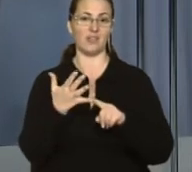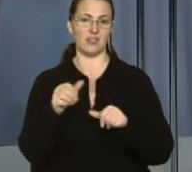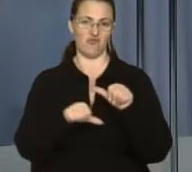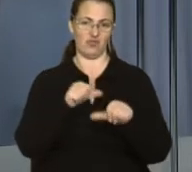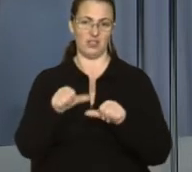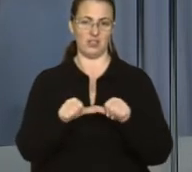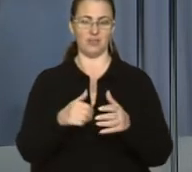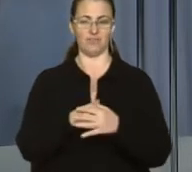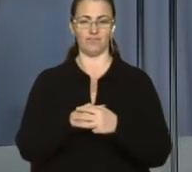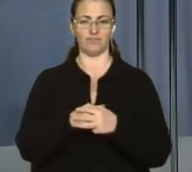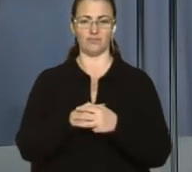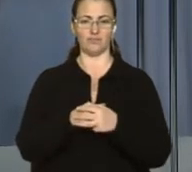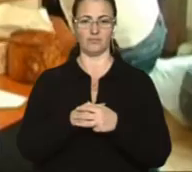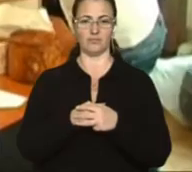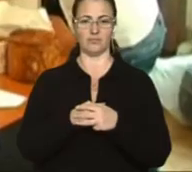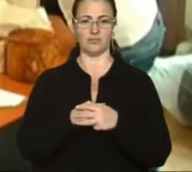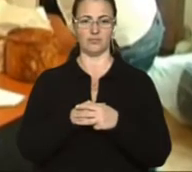нашої кореспондентки Ірини Ферин.